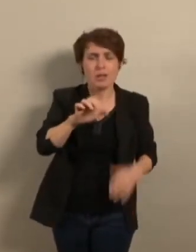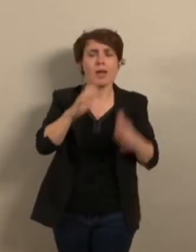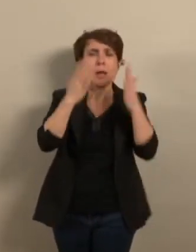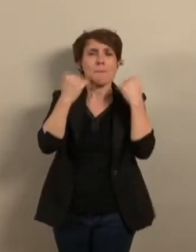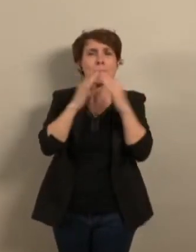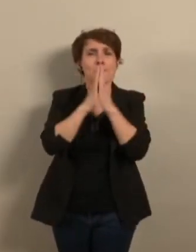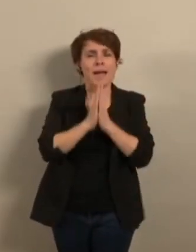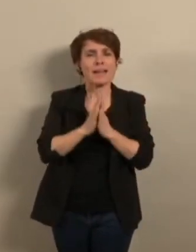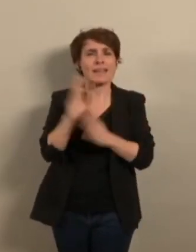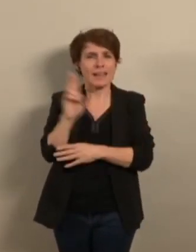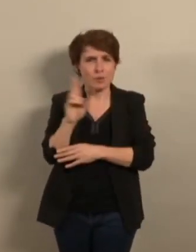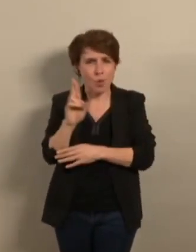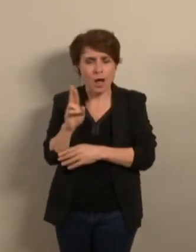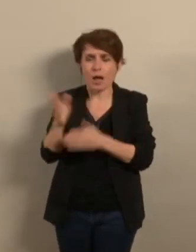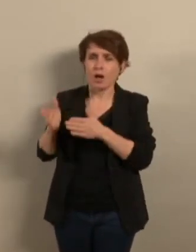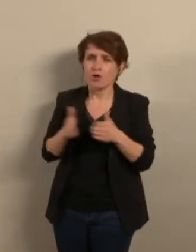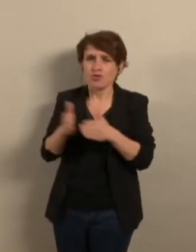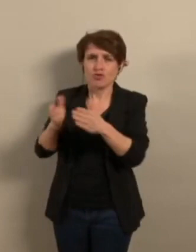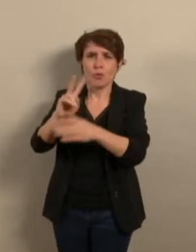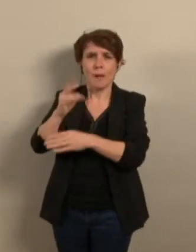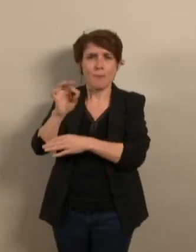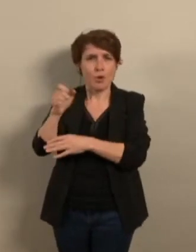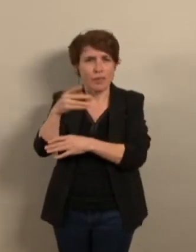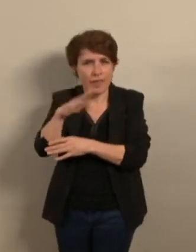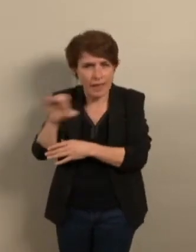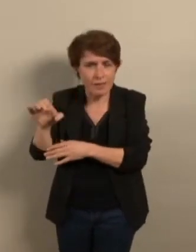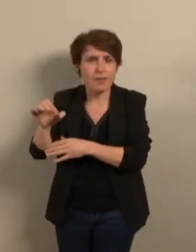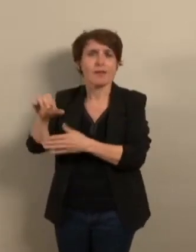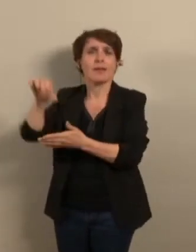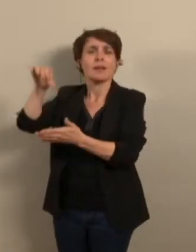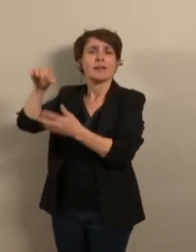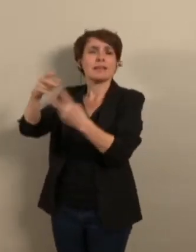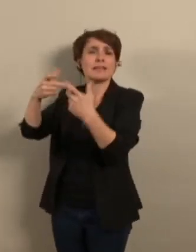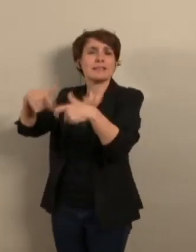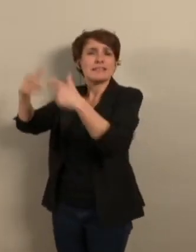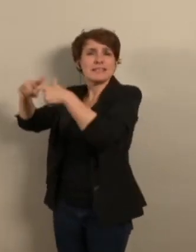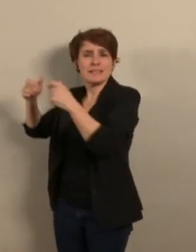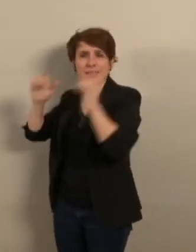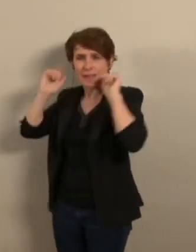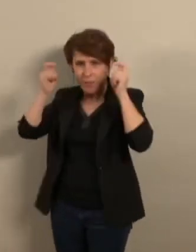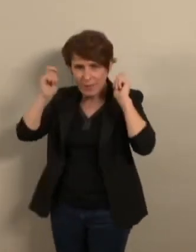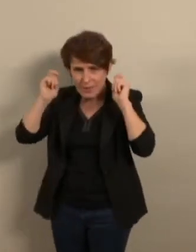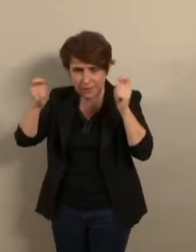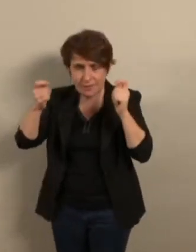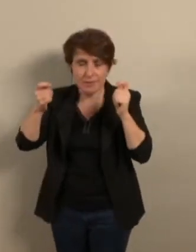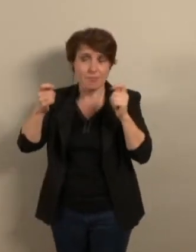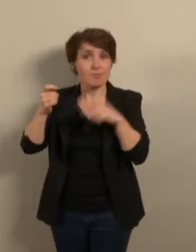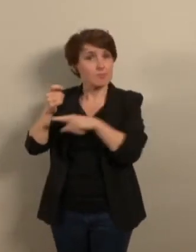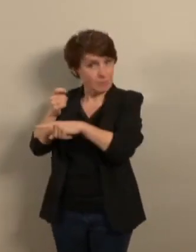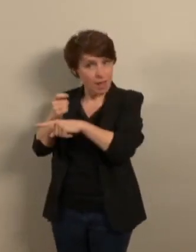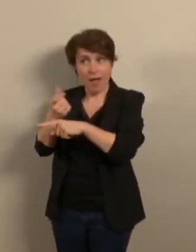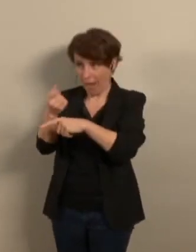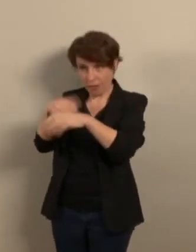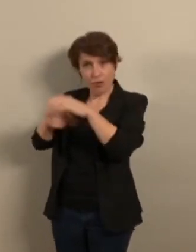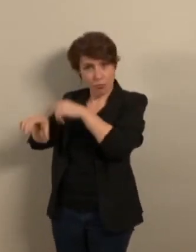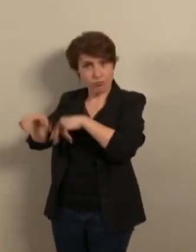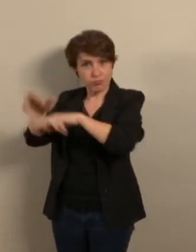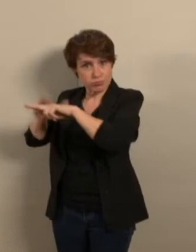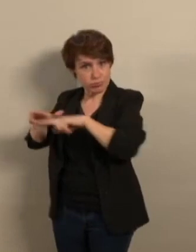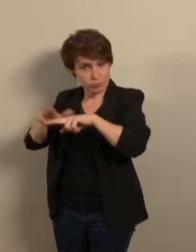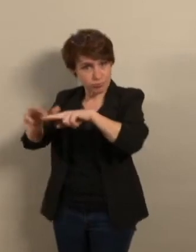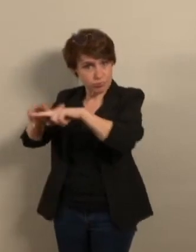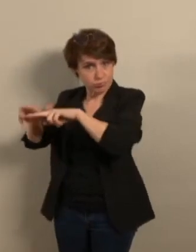vide de la caisse d'épargne chemin de la Poterne, cité de l'ABI. Pour cette dernière, l'investissement permettrait également d'économiser une partie